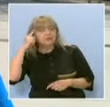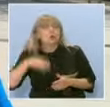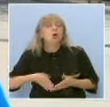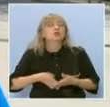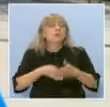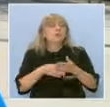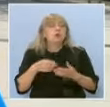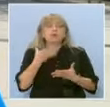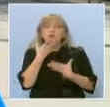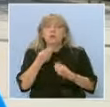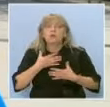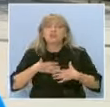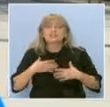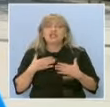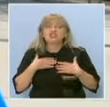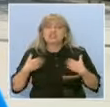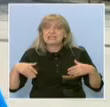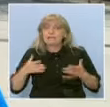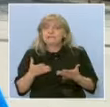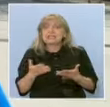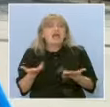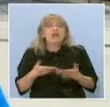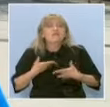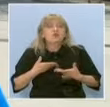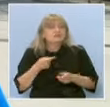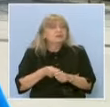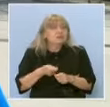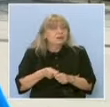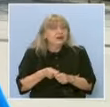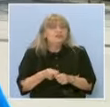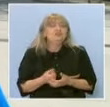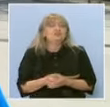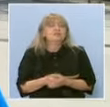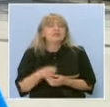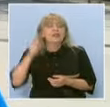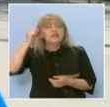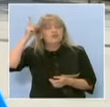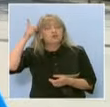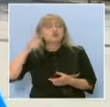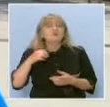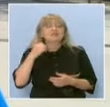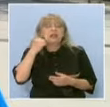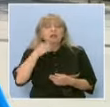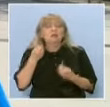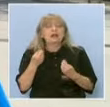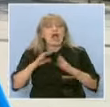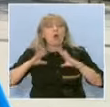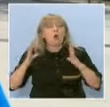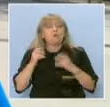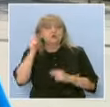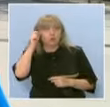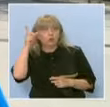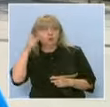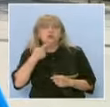опознаеш себе си, да осъзнаеш с какво искаш да се занимаваш. И същото било от философията една много добра обща култура, за